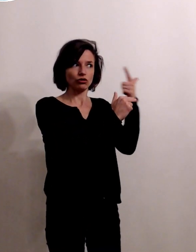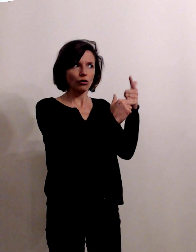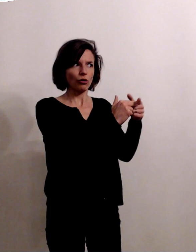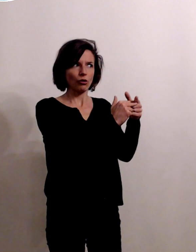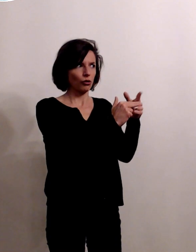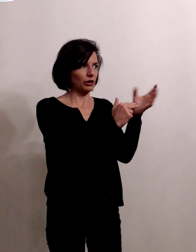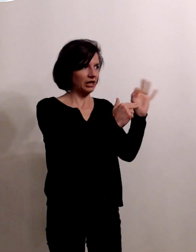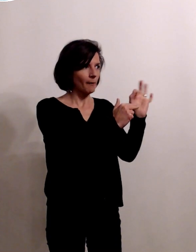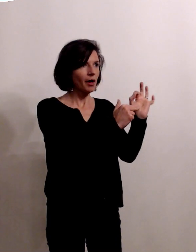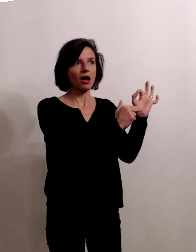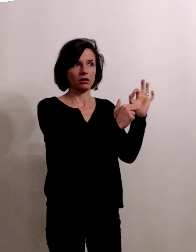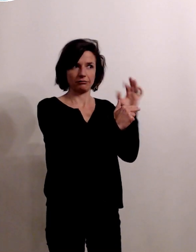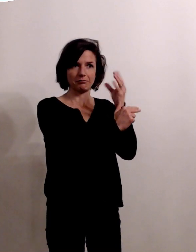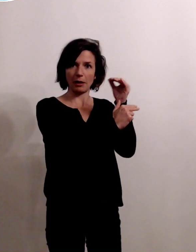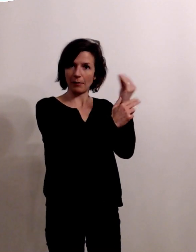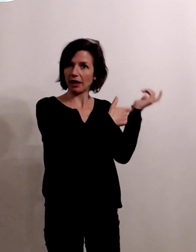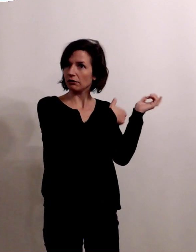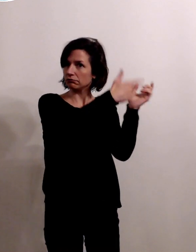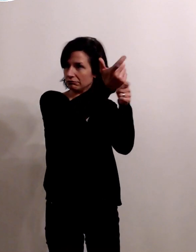du bébé